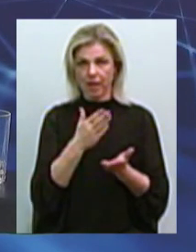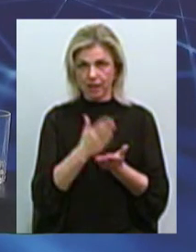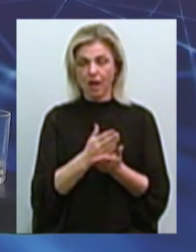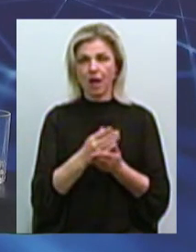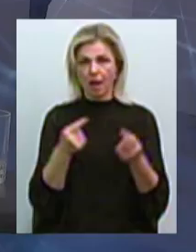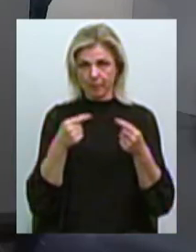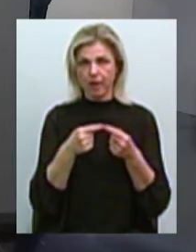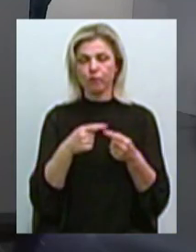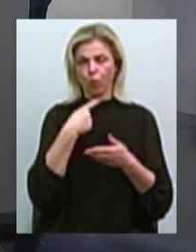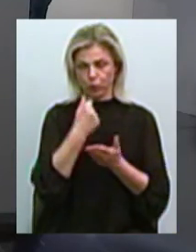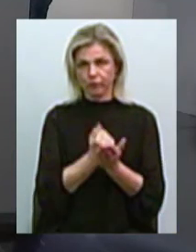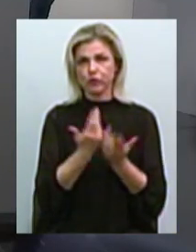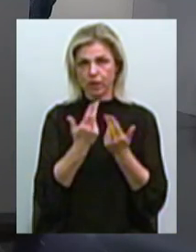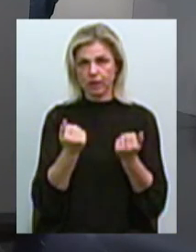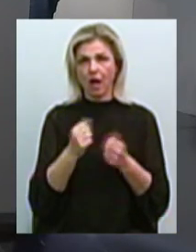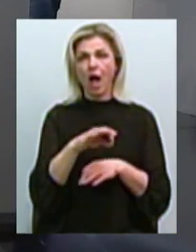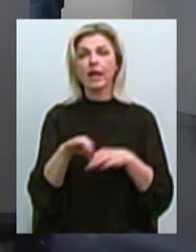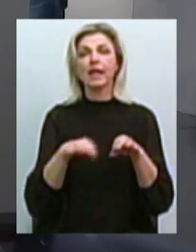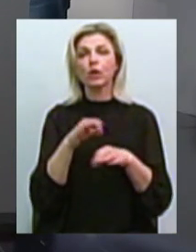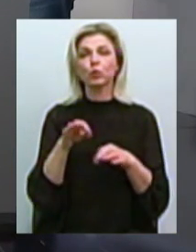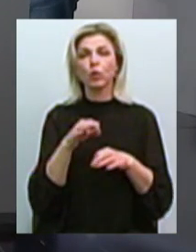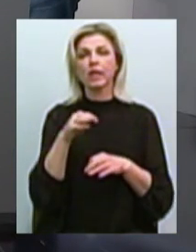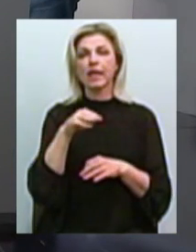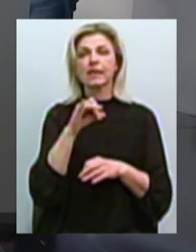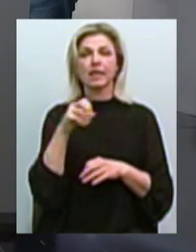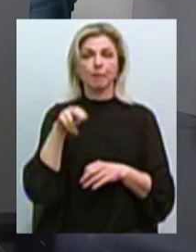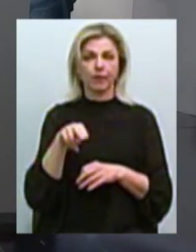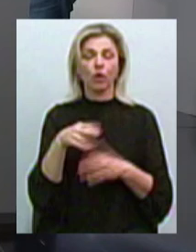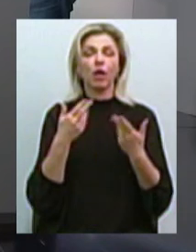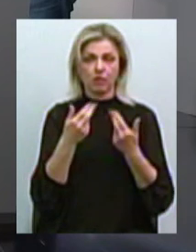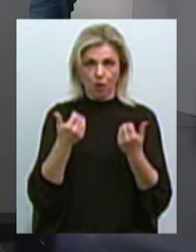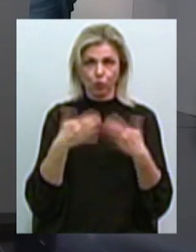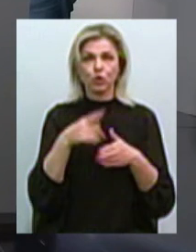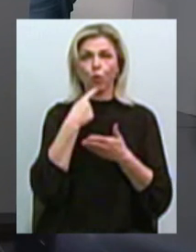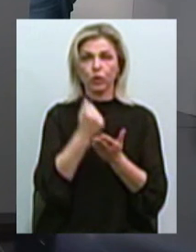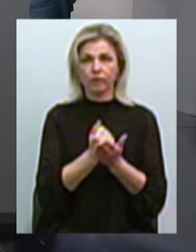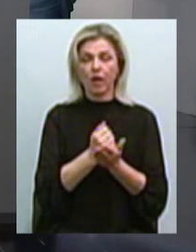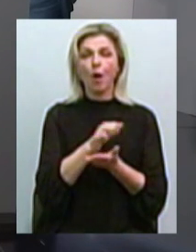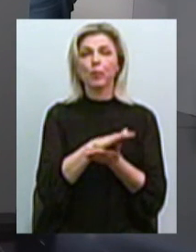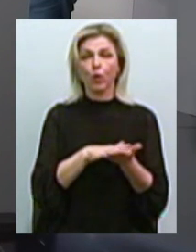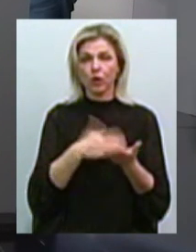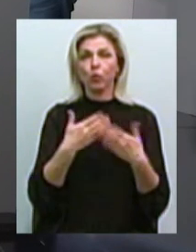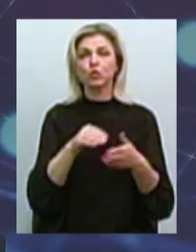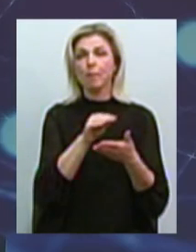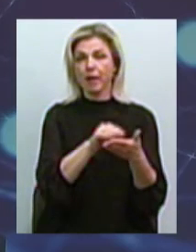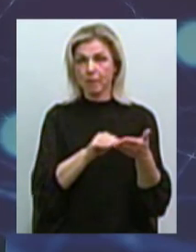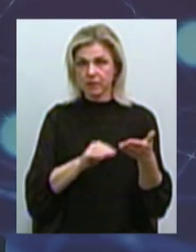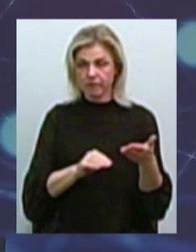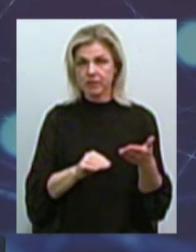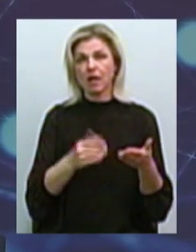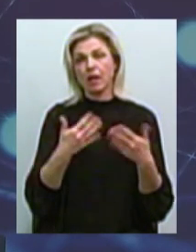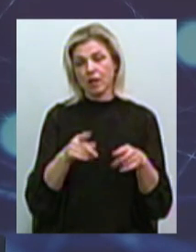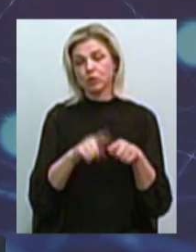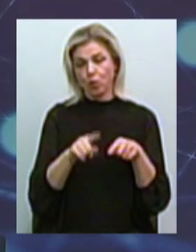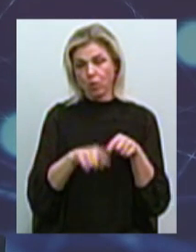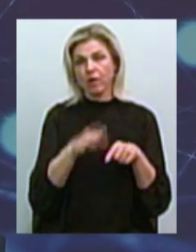Да, утвержденный, є, є. Вот он недавно был утвержден, і вже при продлінні він вже прописывається. Я так понимаю, що в ближайшее